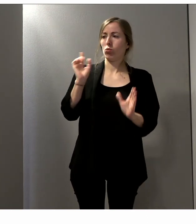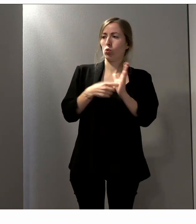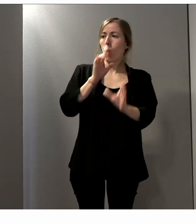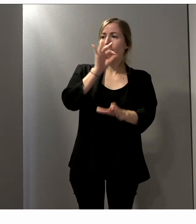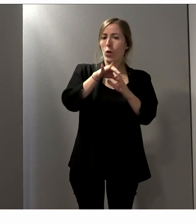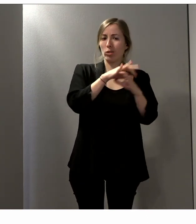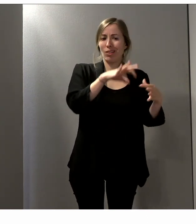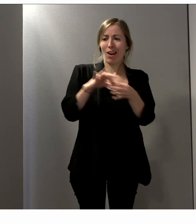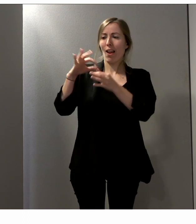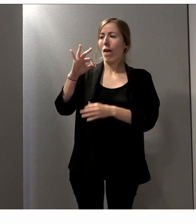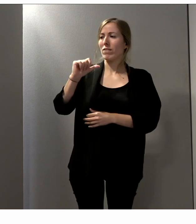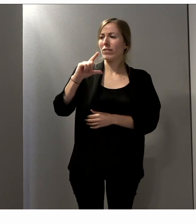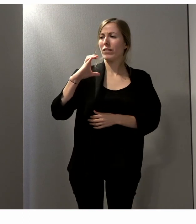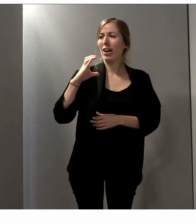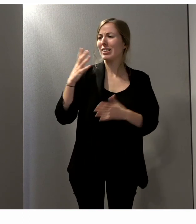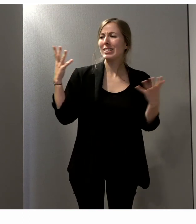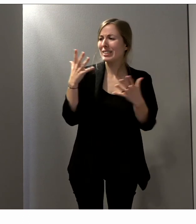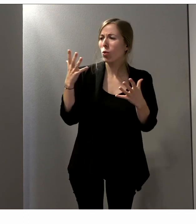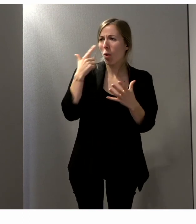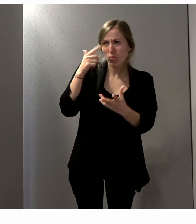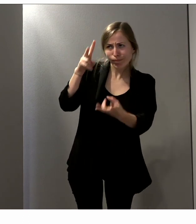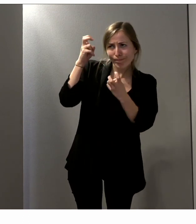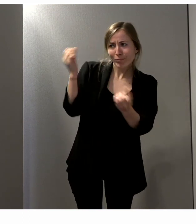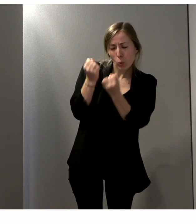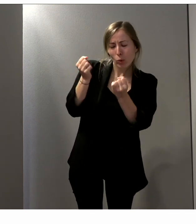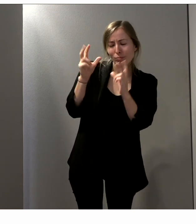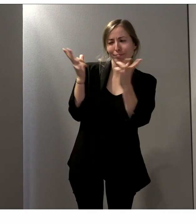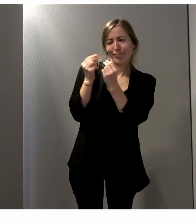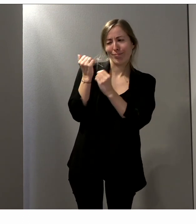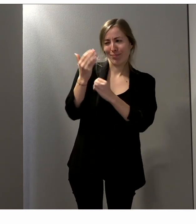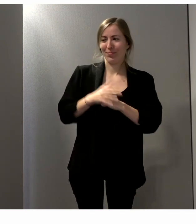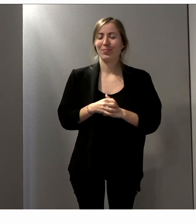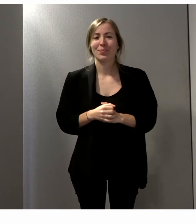vote et de participer pleinement à la compréhension des campagnes électorales.